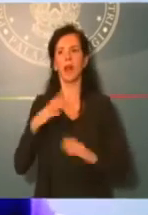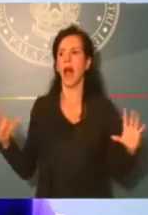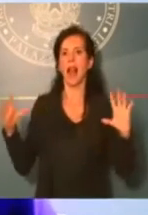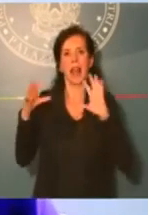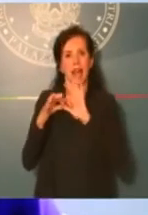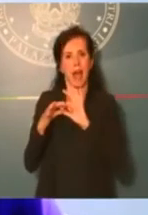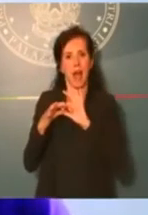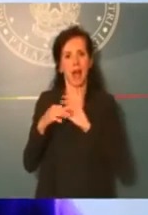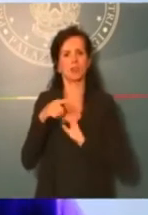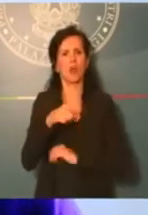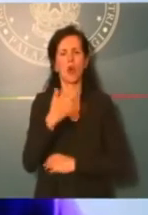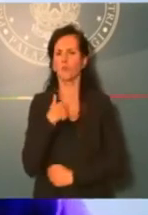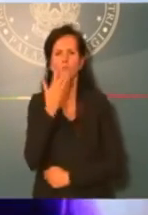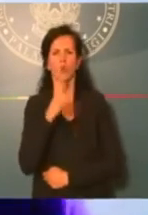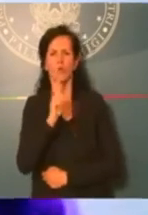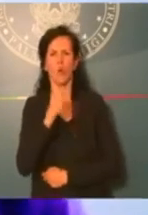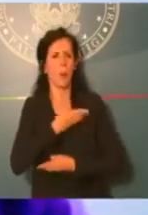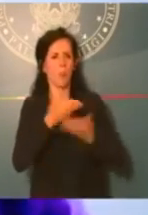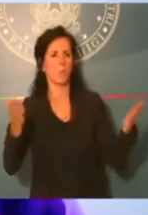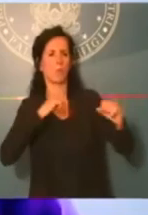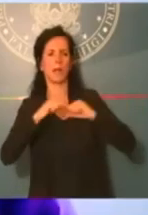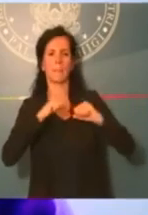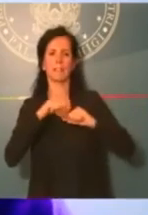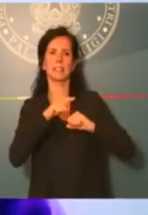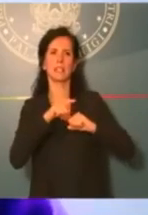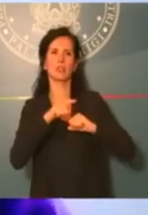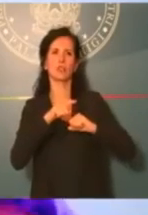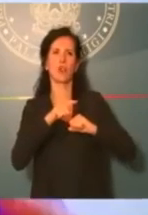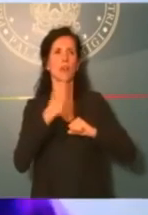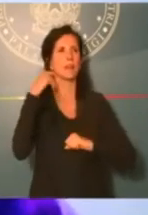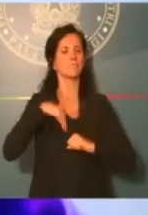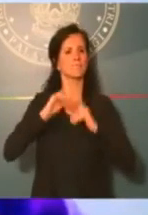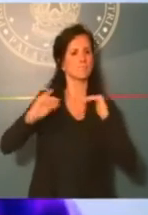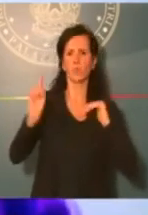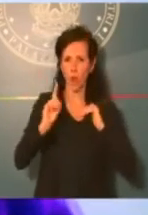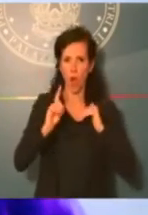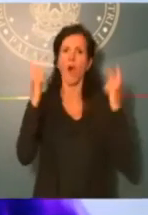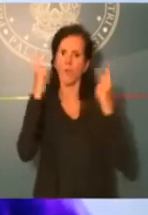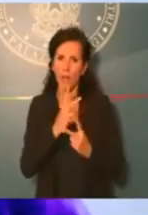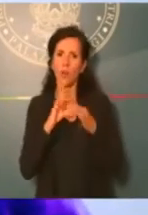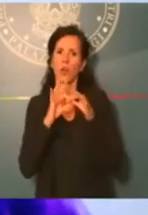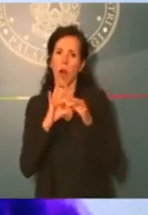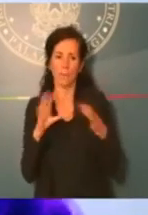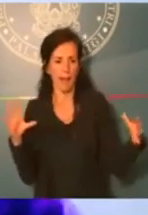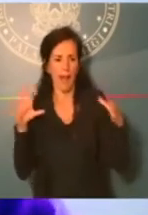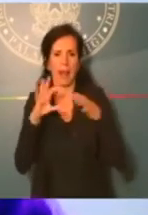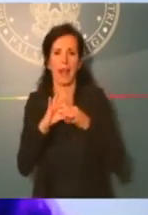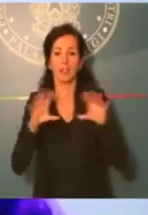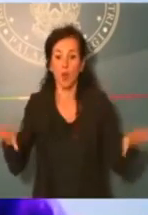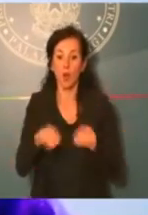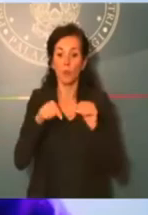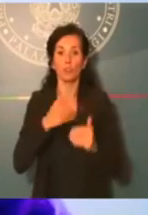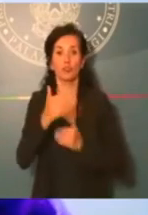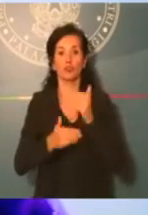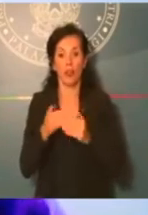pubblica amministrazione più semplice e più amica, ma una vera e propria alleata in questa fase di ripresa, che riesca a superare i